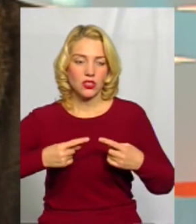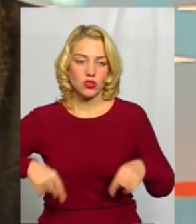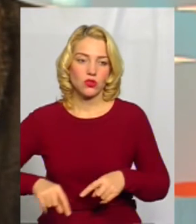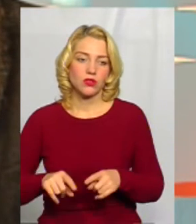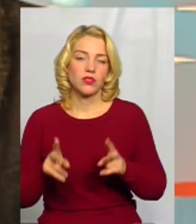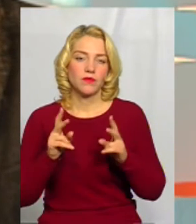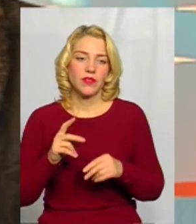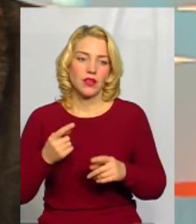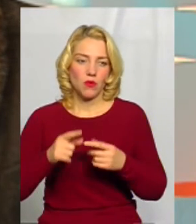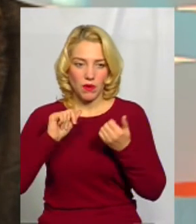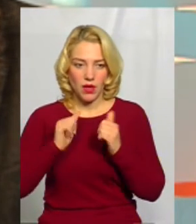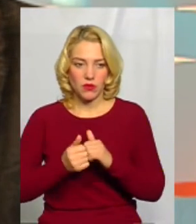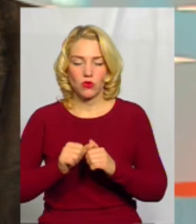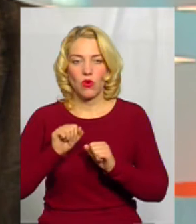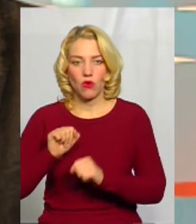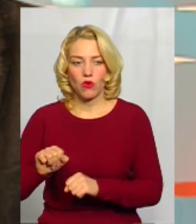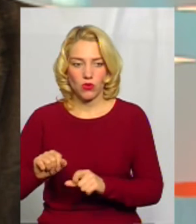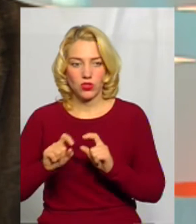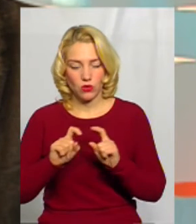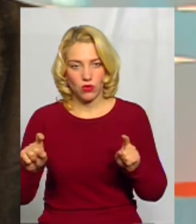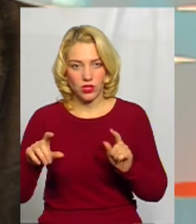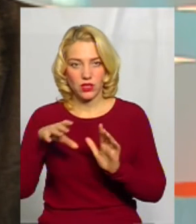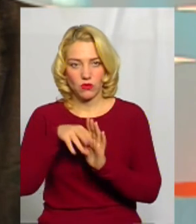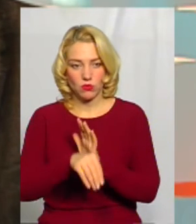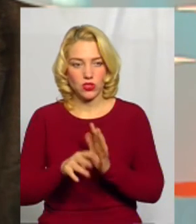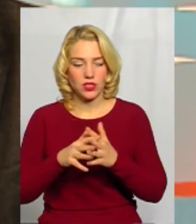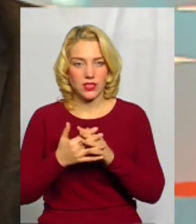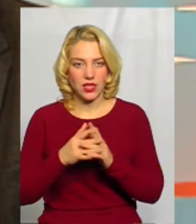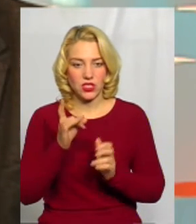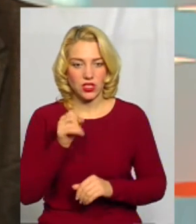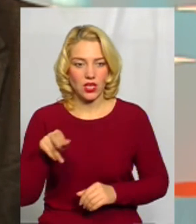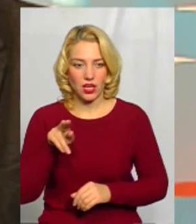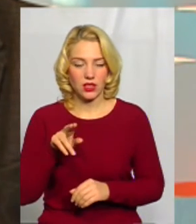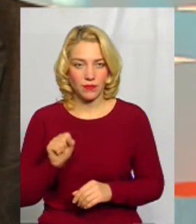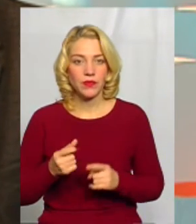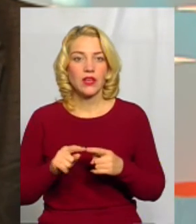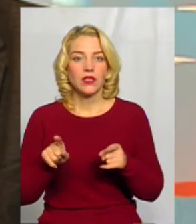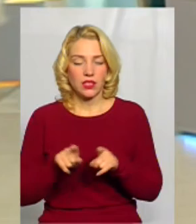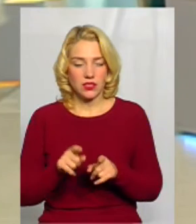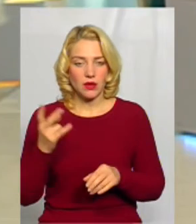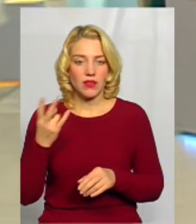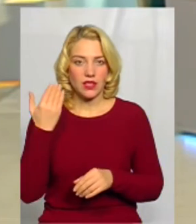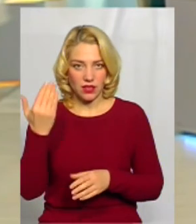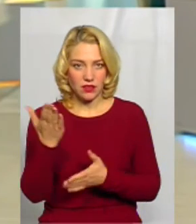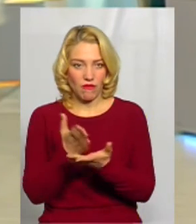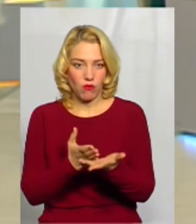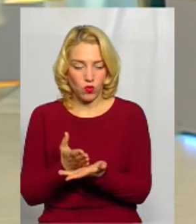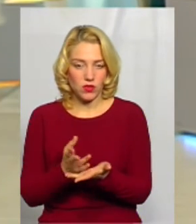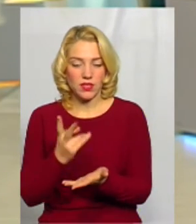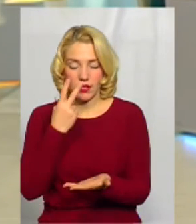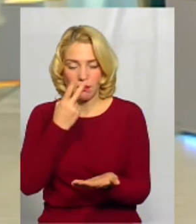контролювати? Пам'яткоохоронні органи і, в тому числі, селищна рада. Так, бо це ж теж є одна із функцій, які